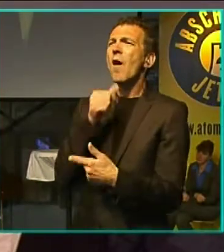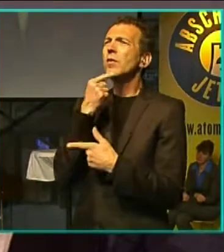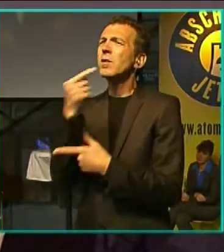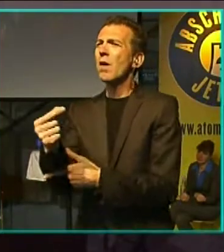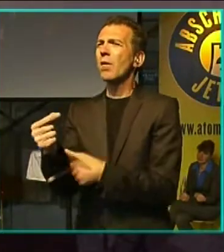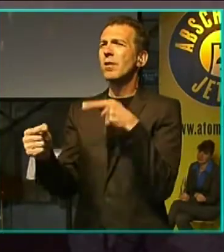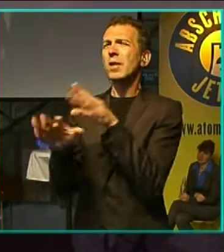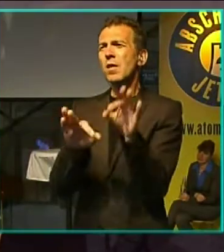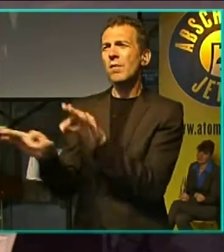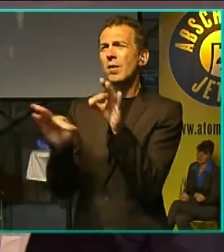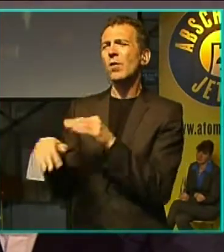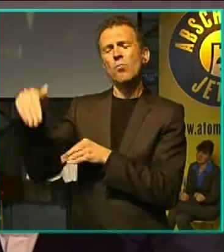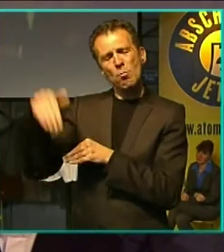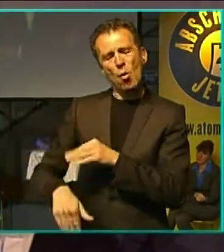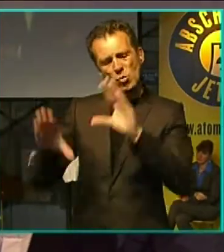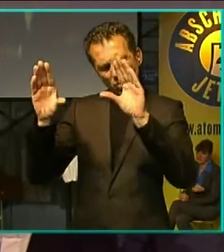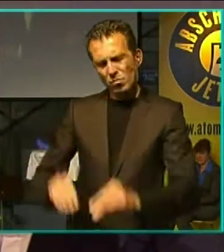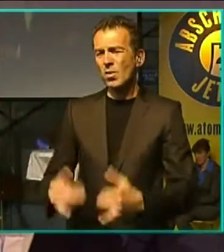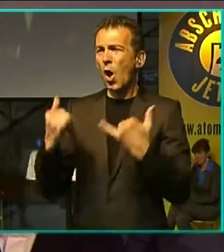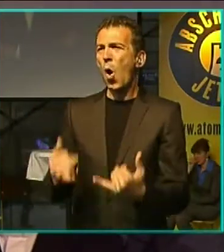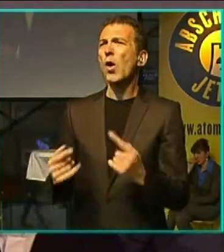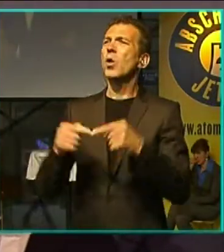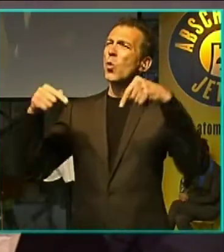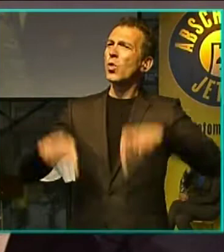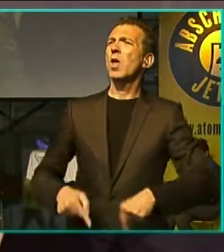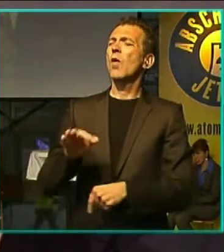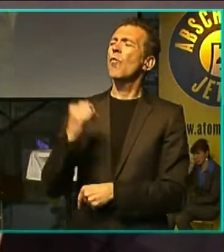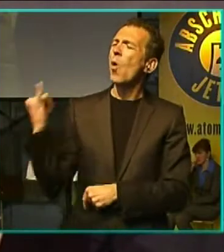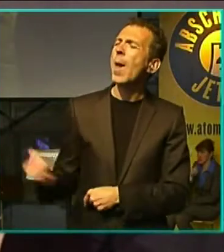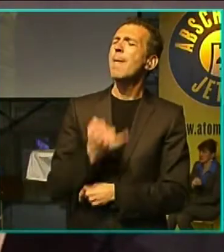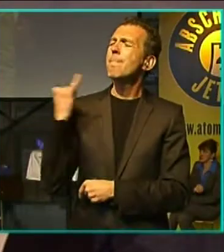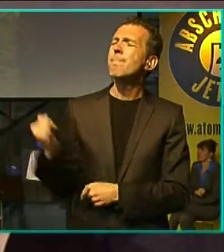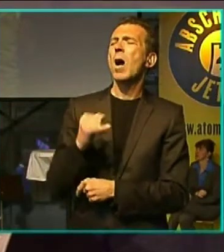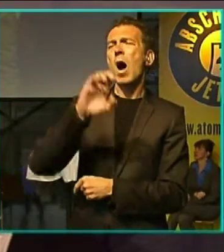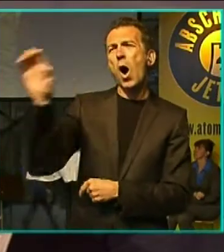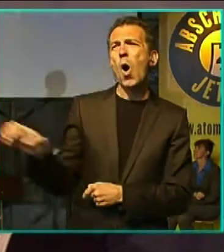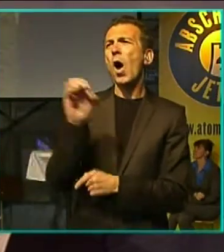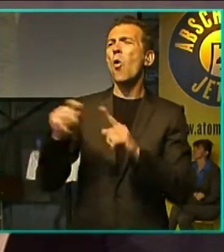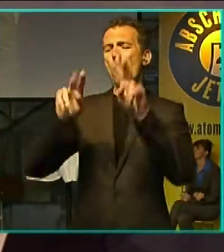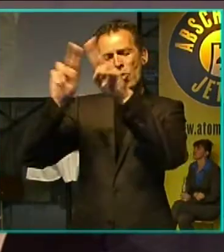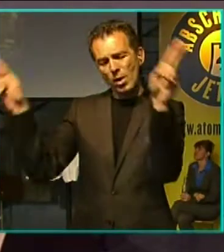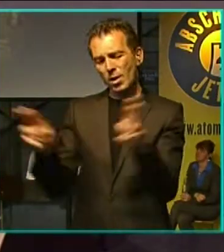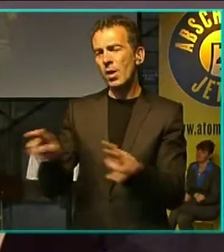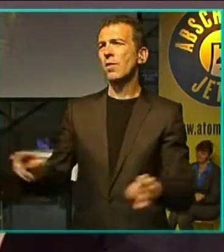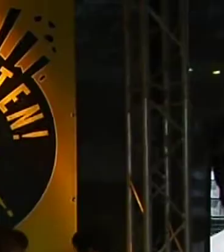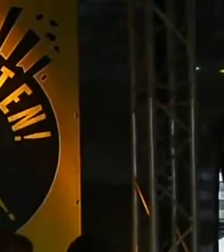Industrie beendet werden muss. Heute und hier und für immer. In ganz Europa und weltweit.